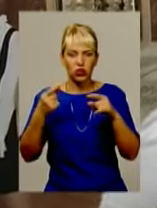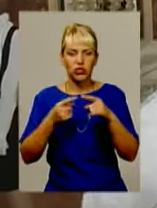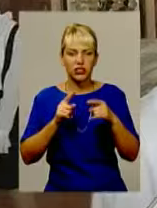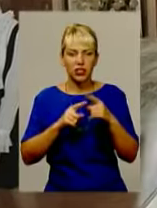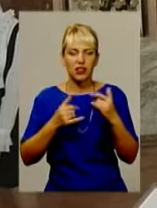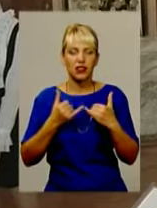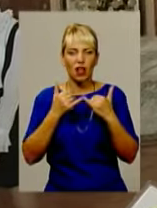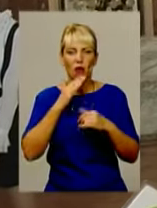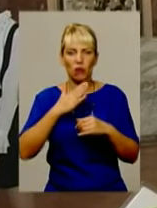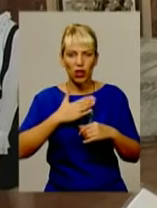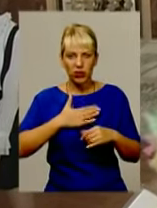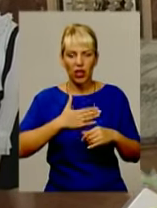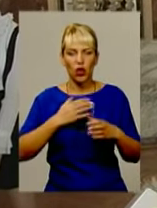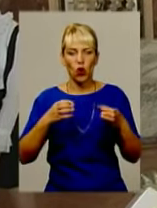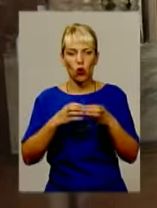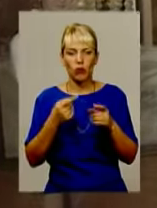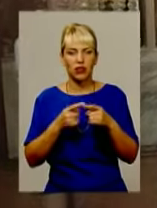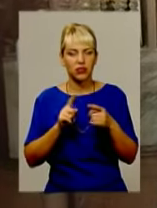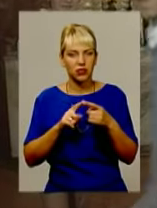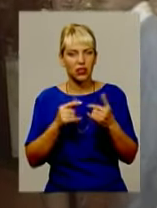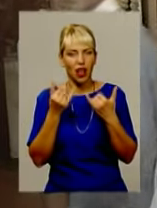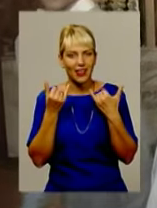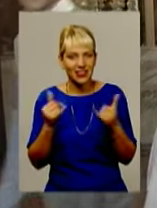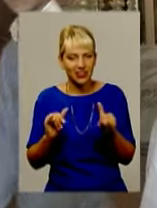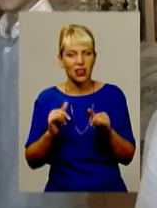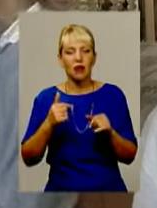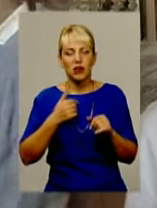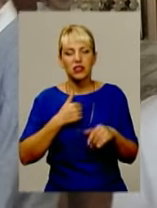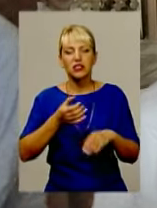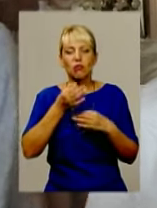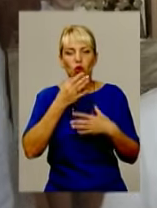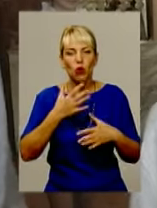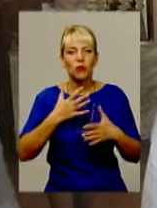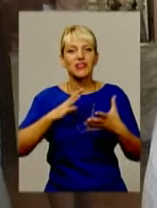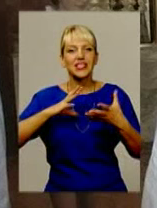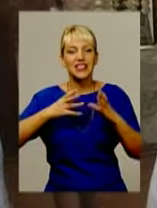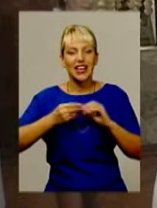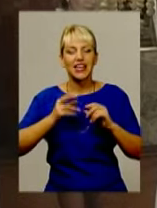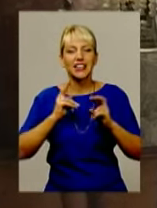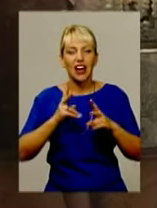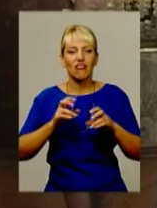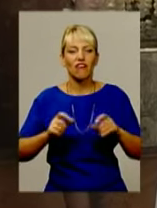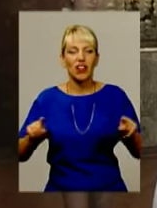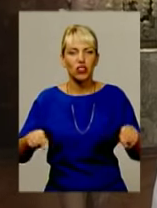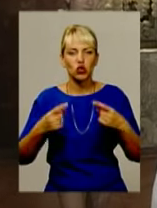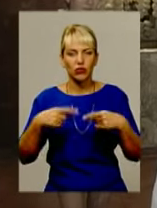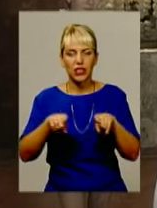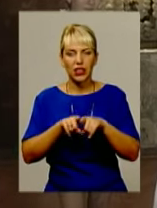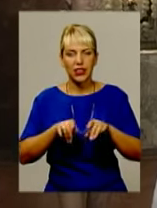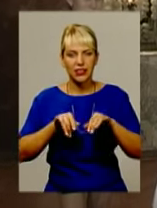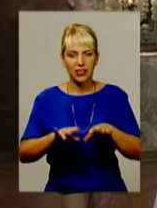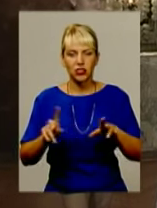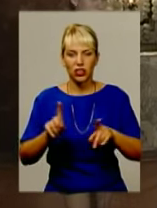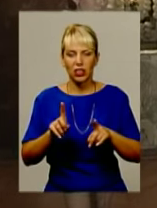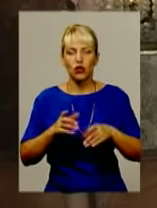мене і для всієї моєї команди це така невеличка інтрига. Мені сподобалось взагалі, як влаштовуються такі заходи, які допомагають нам більше